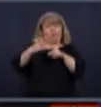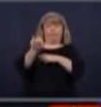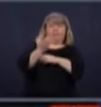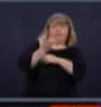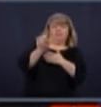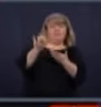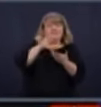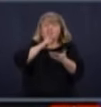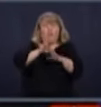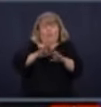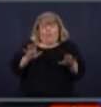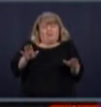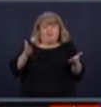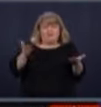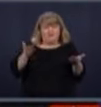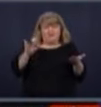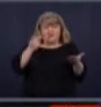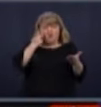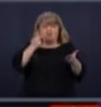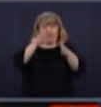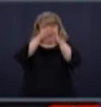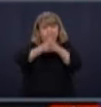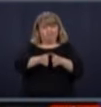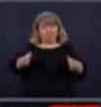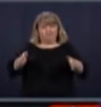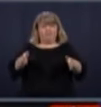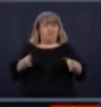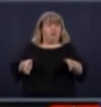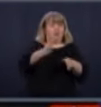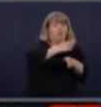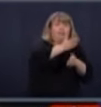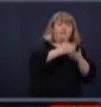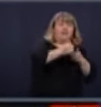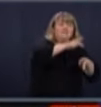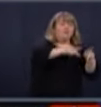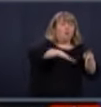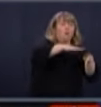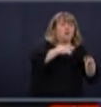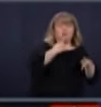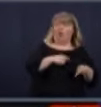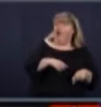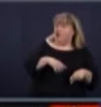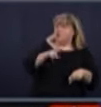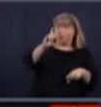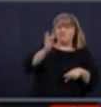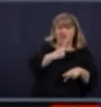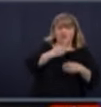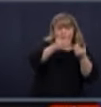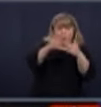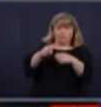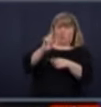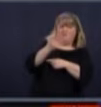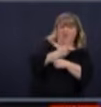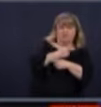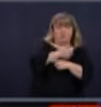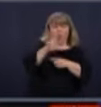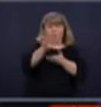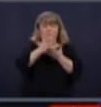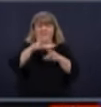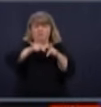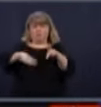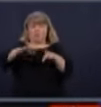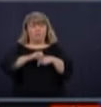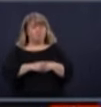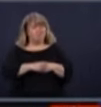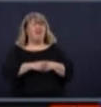gens, d'un côté, qui trouvent que je déconfine trop vite, puis d'autres qui trouvent que je déconfine pas assez vite. Donc, c'est difficile de plaire à